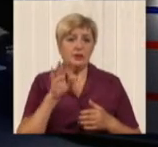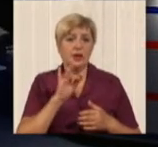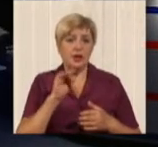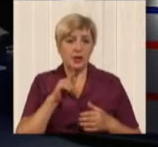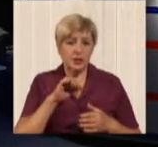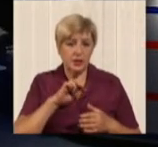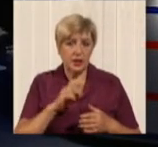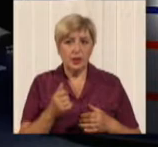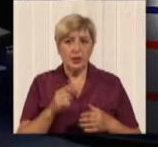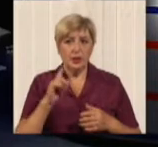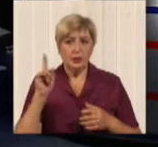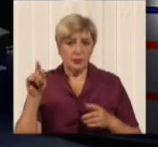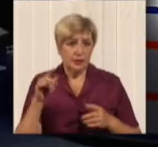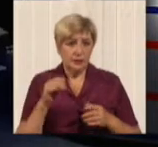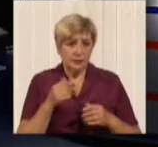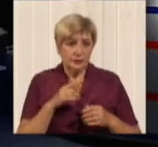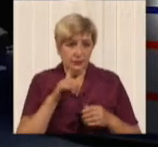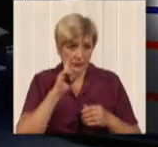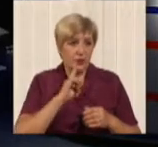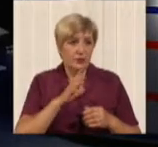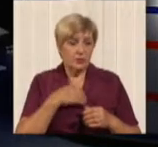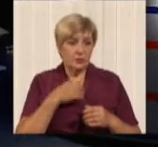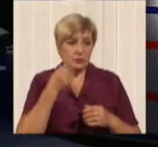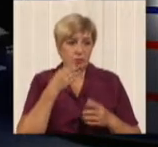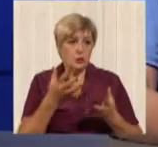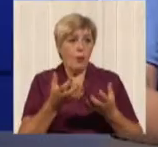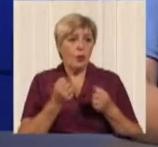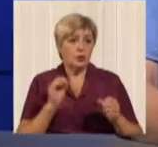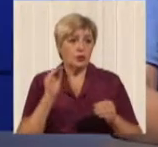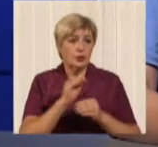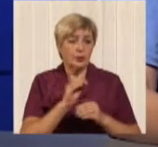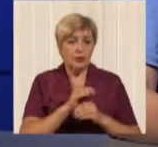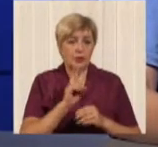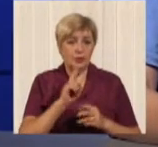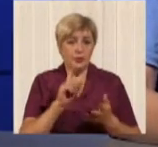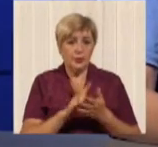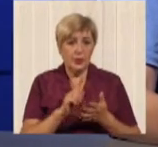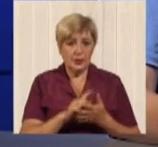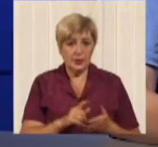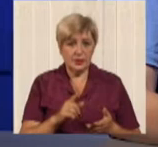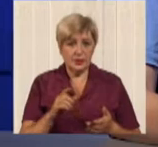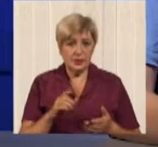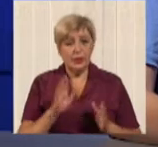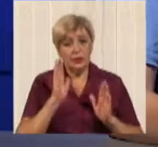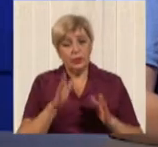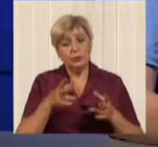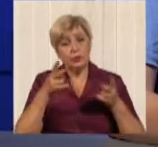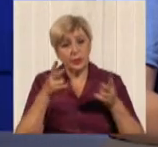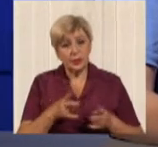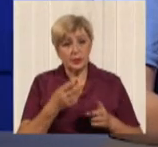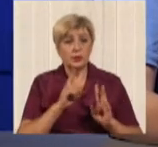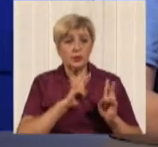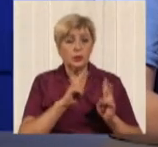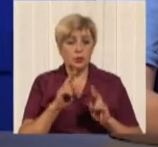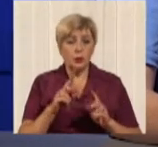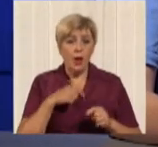електротранспорта. То есть, може быть, им даже намного выгодні буде получати ежемесячну доплату. Ну, естественно, будуть і, скажем так, пострадавши. То есть те, хто ежедневно